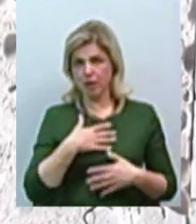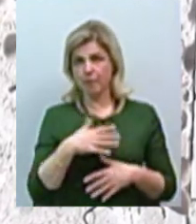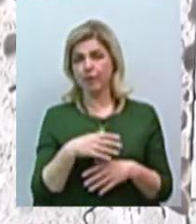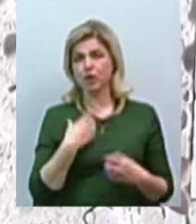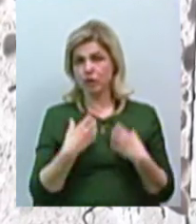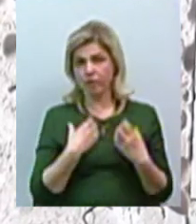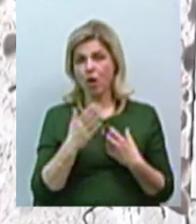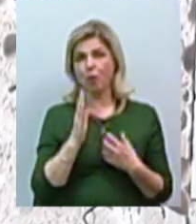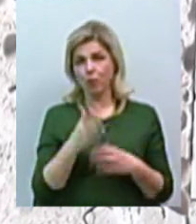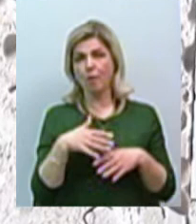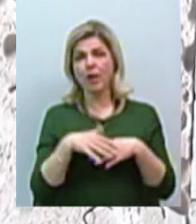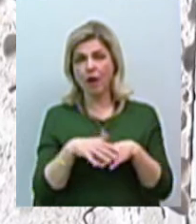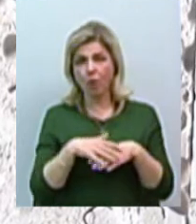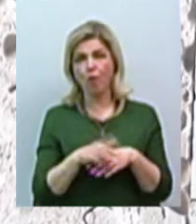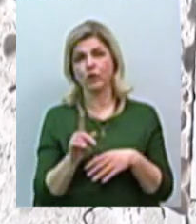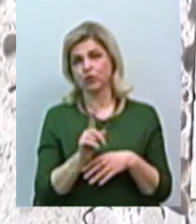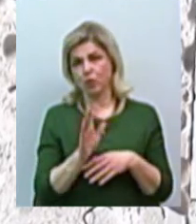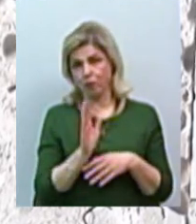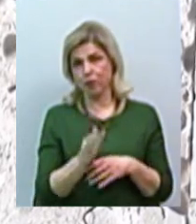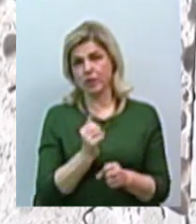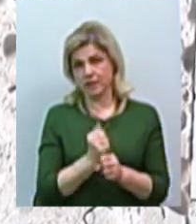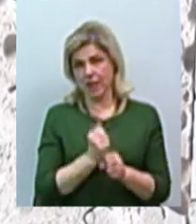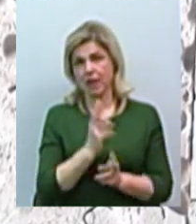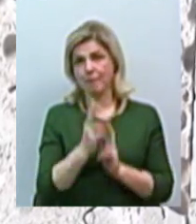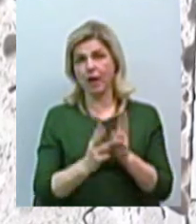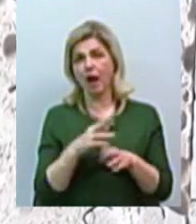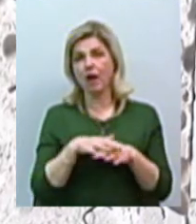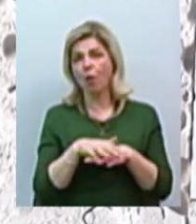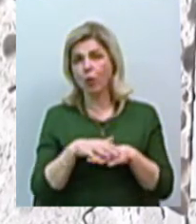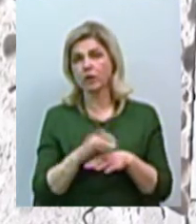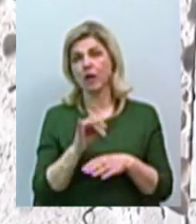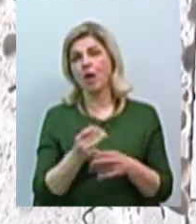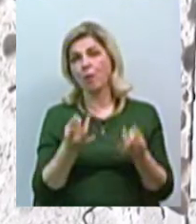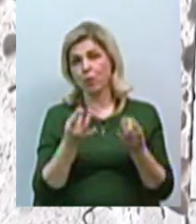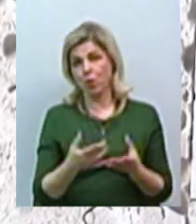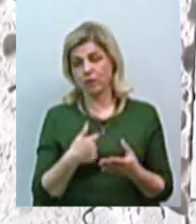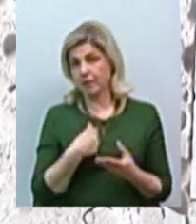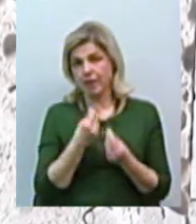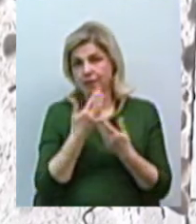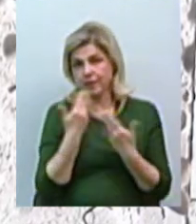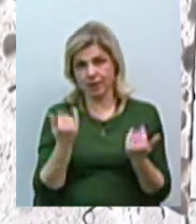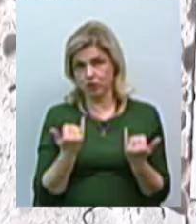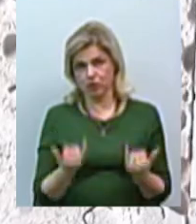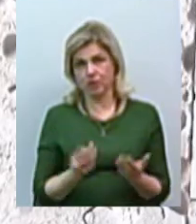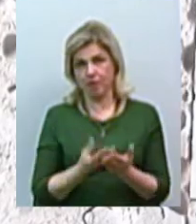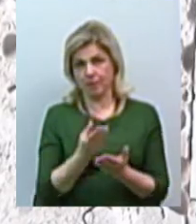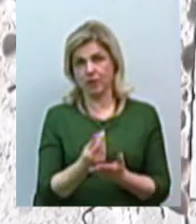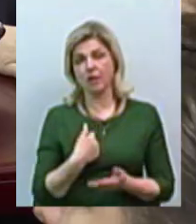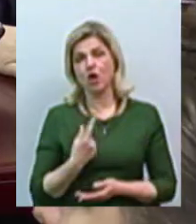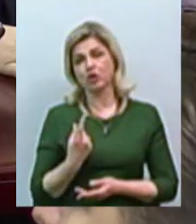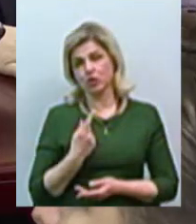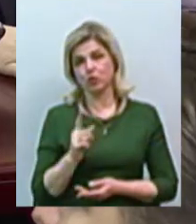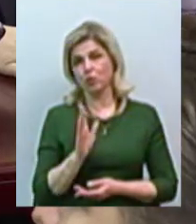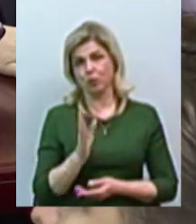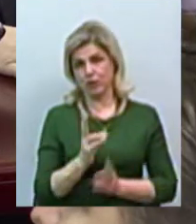перераховані нам, якийсь перерахунок нам все-таки зроблять. І до того ж, ну просто мені нема чим зараз заплатити, я буду чекати якихось змін.